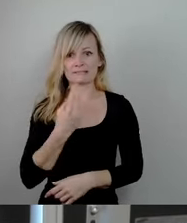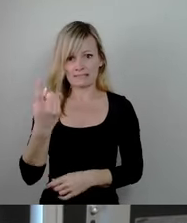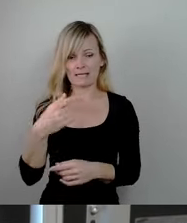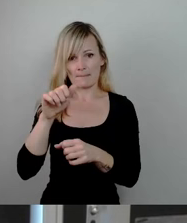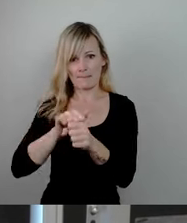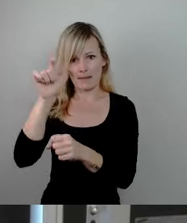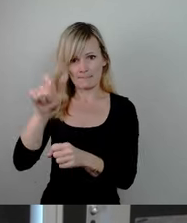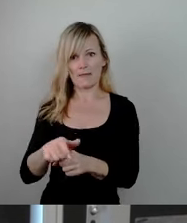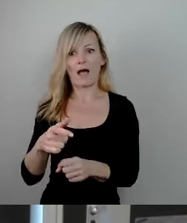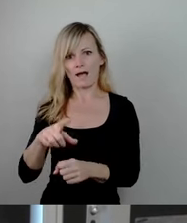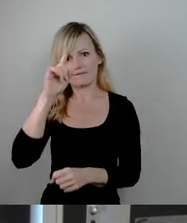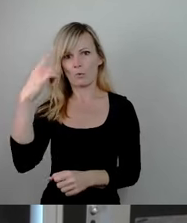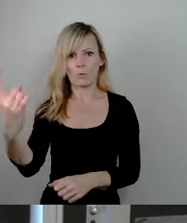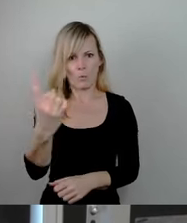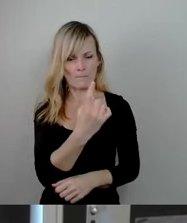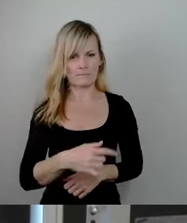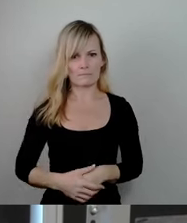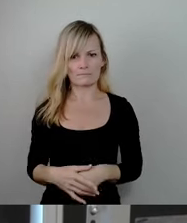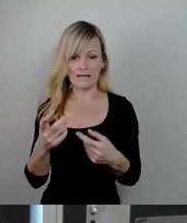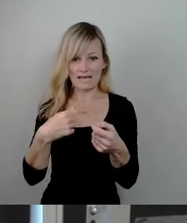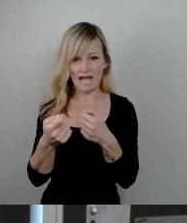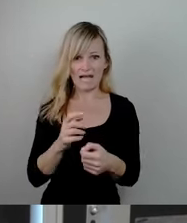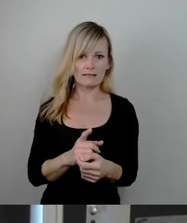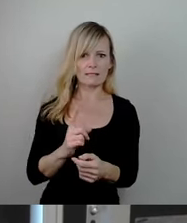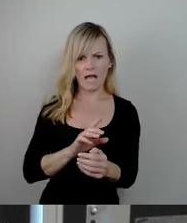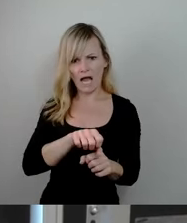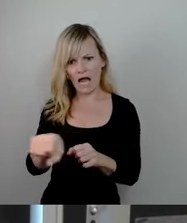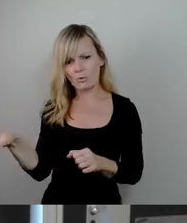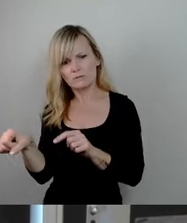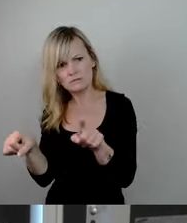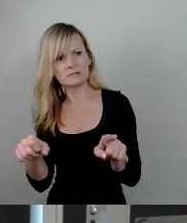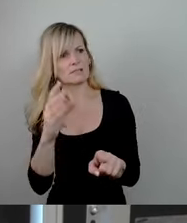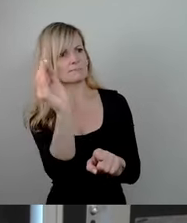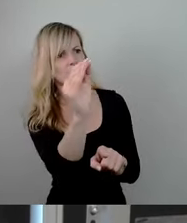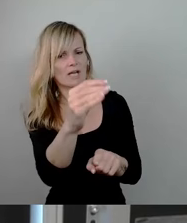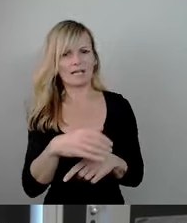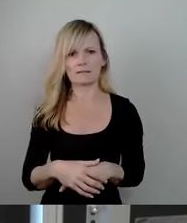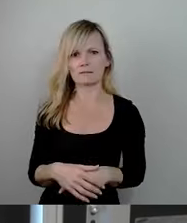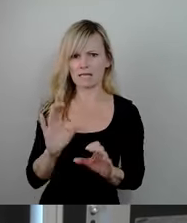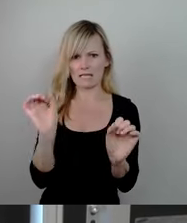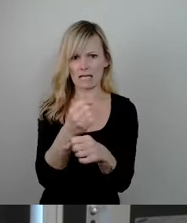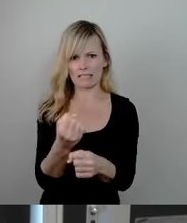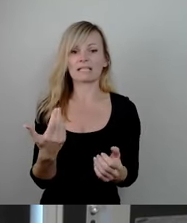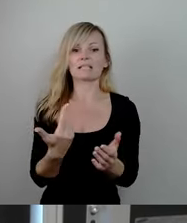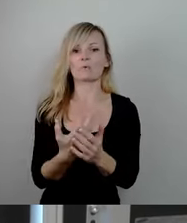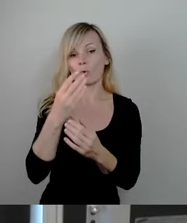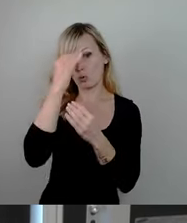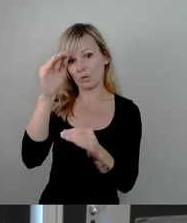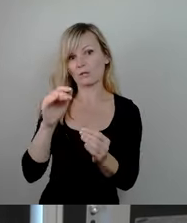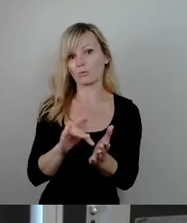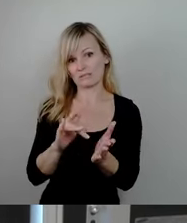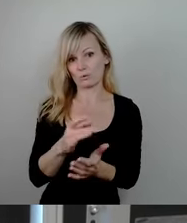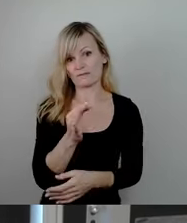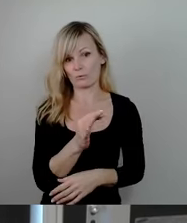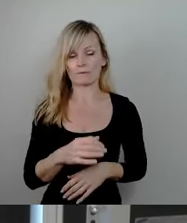Dass er nicht mal eben den Laden verlässt, um Bescheid zu sagen, wäre wohl ein Kündigungsgrund. Ich fasse